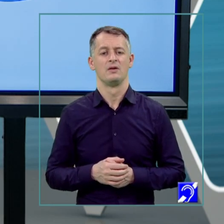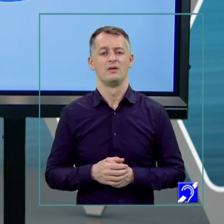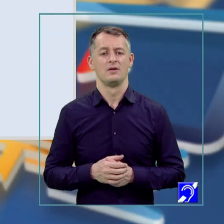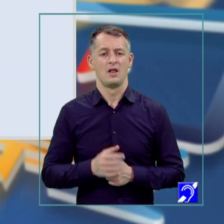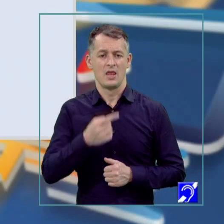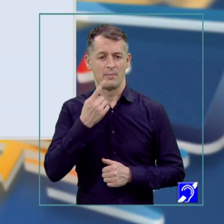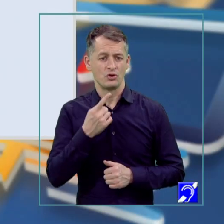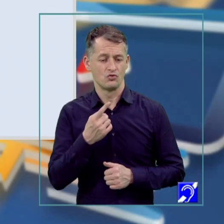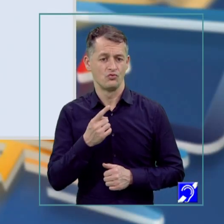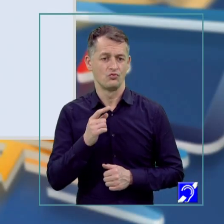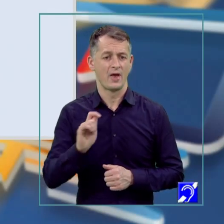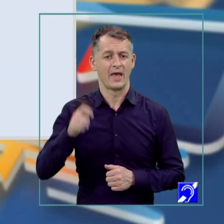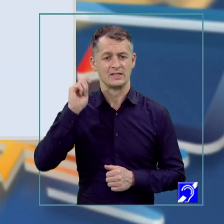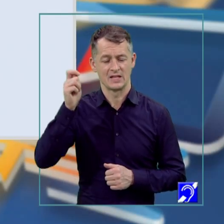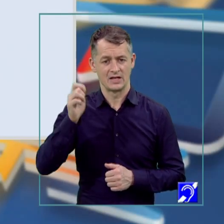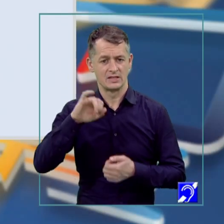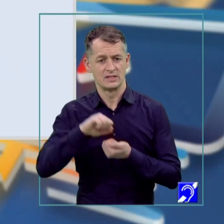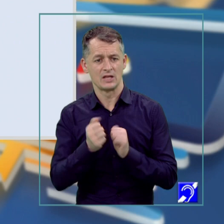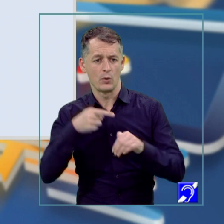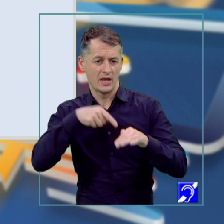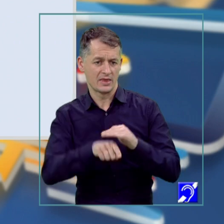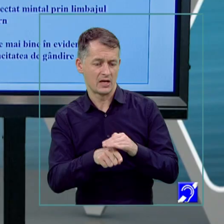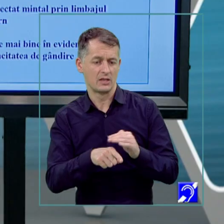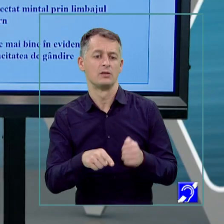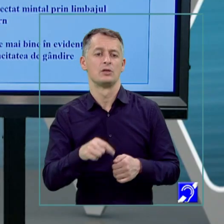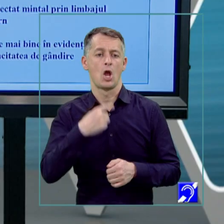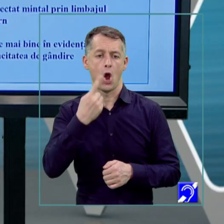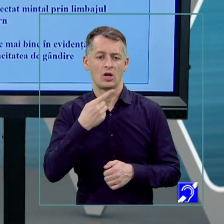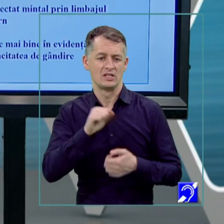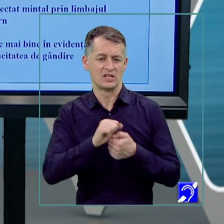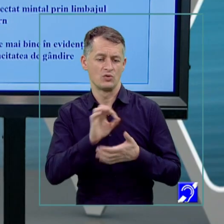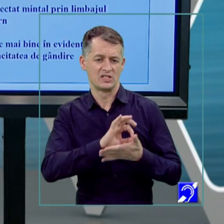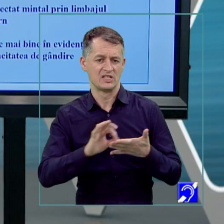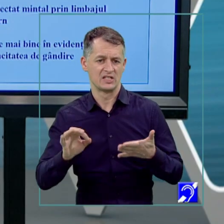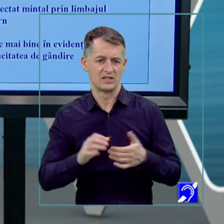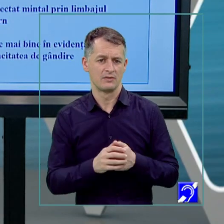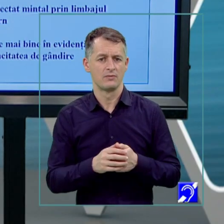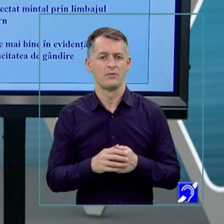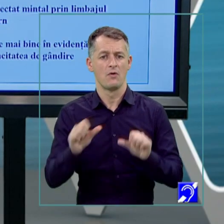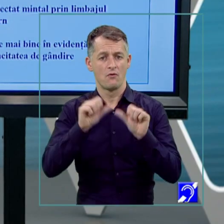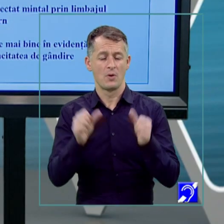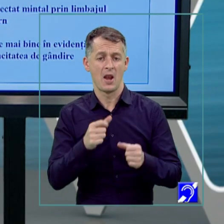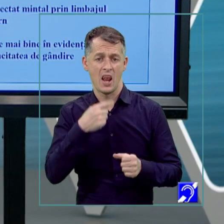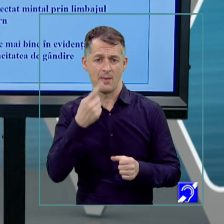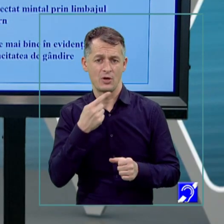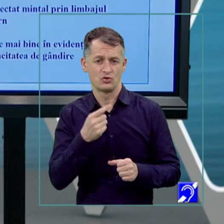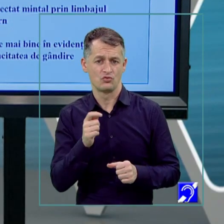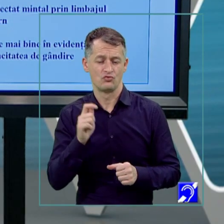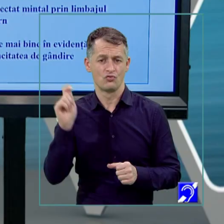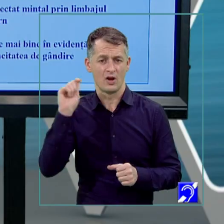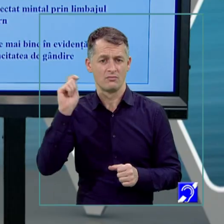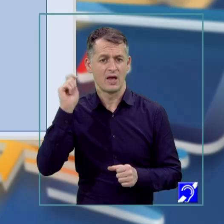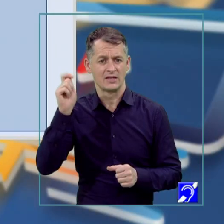limbajul extern poate fi oral și scris, formele limbajului extern avem vorbirea și